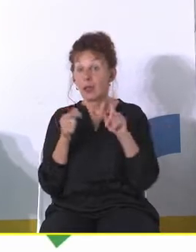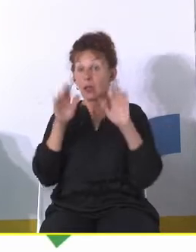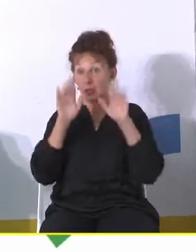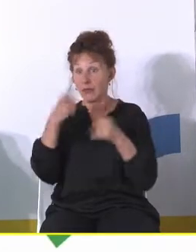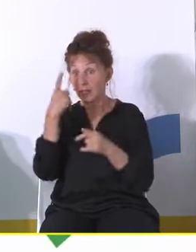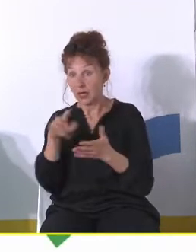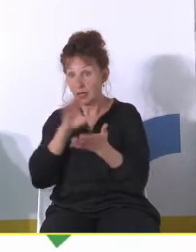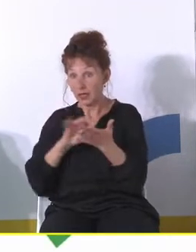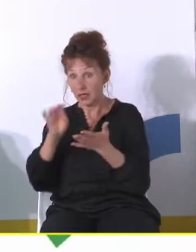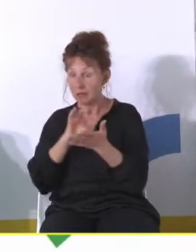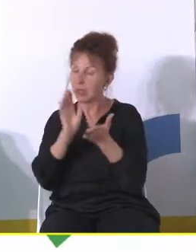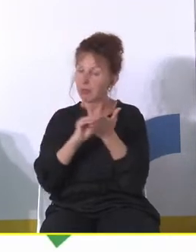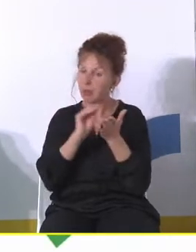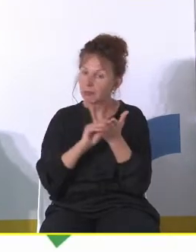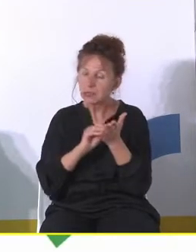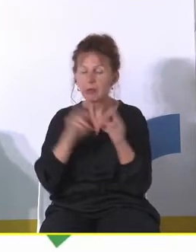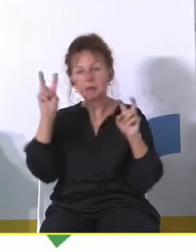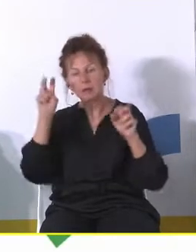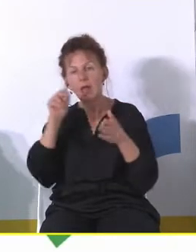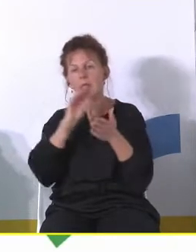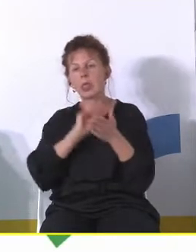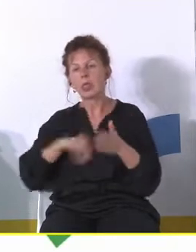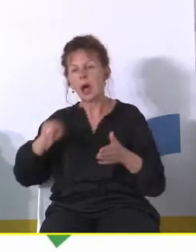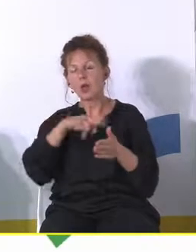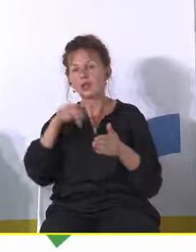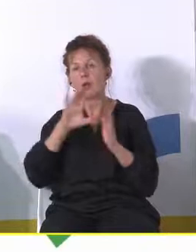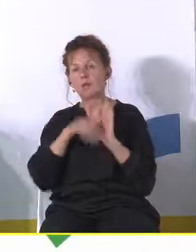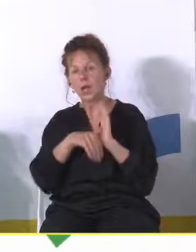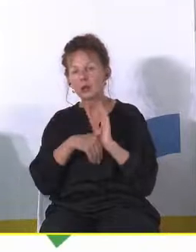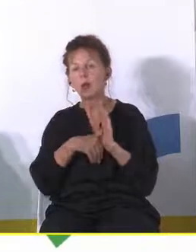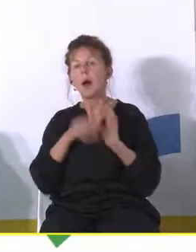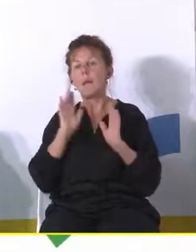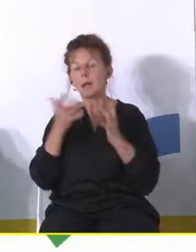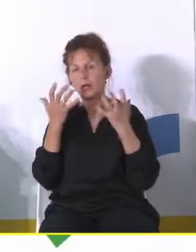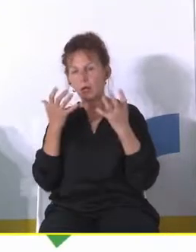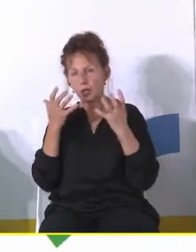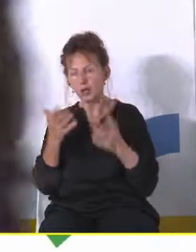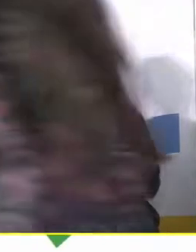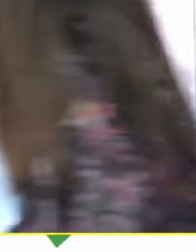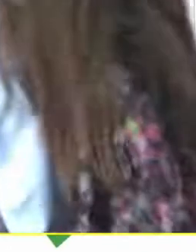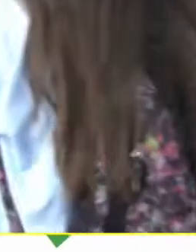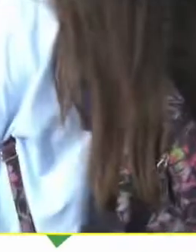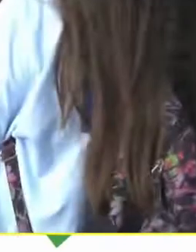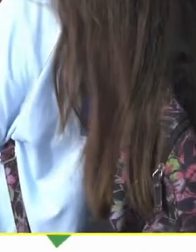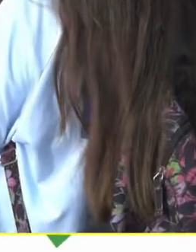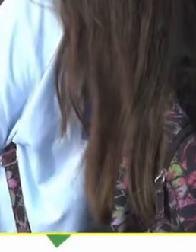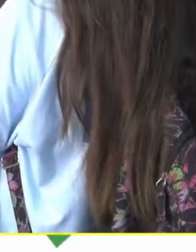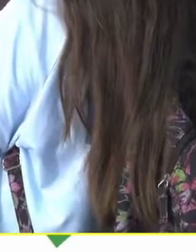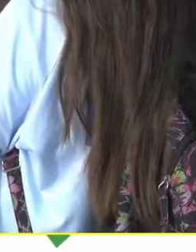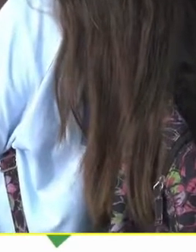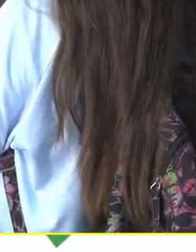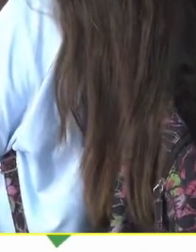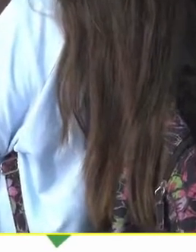lokalną napisała. Nasze miasto to jest miasto, w którym będą chciały żyć nasze dzieci. Czyli